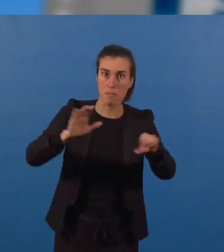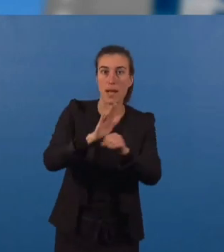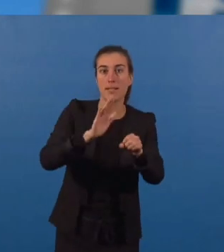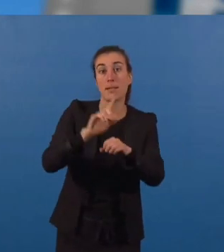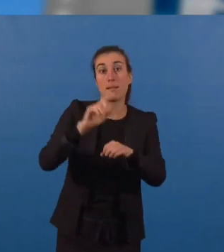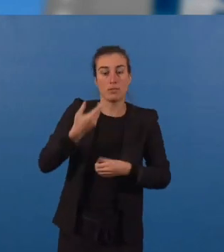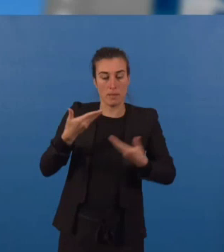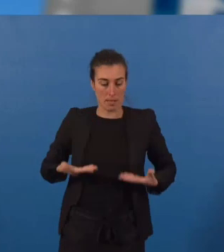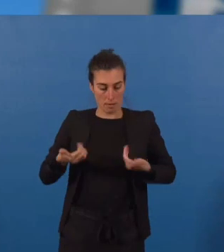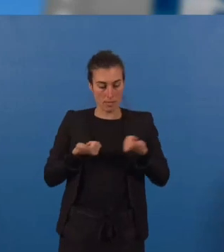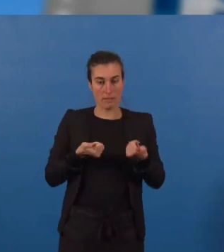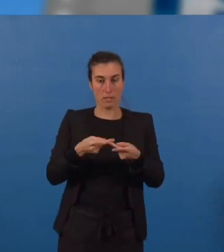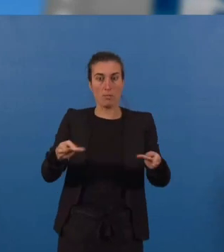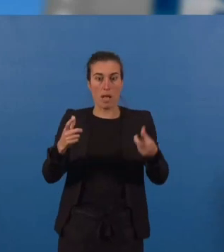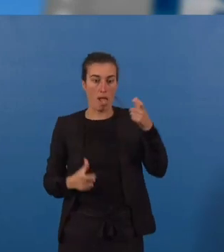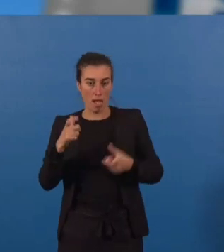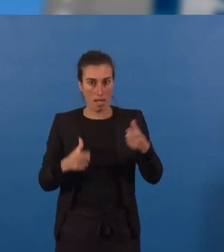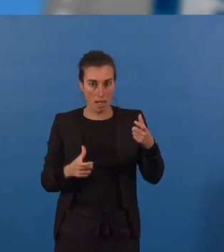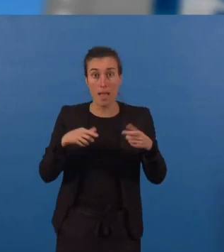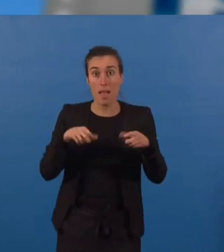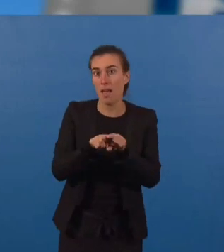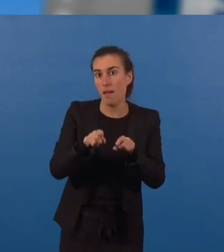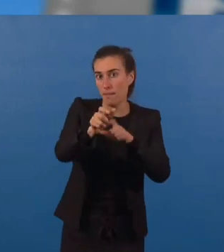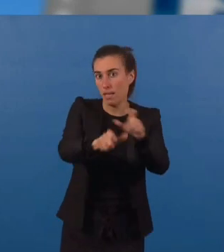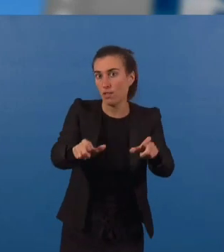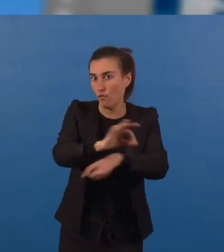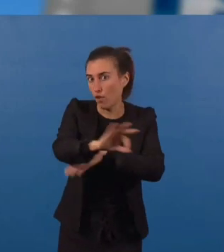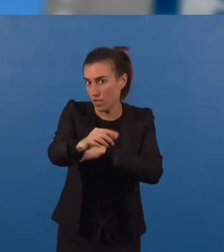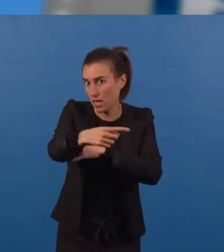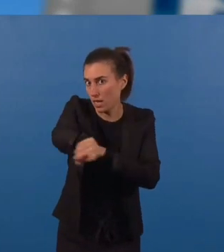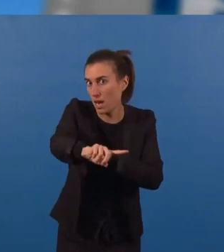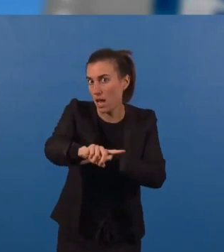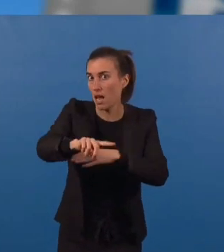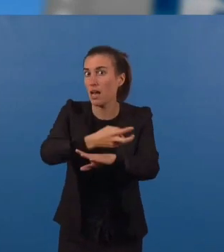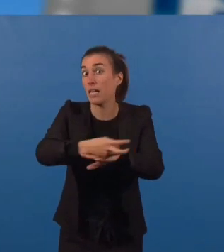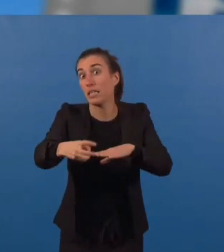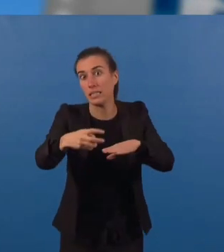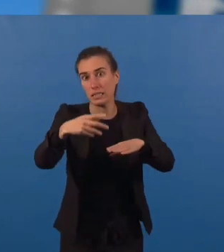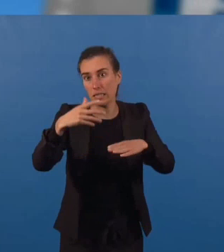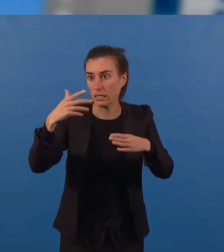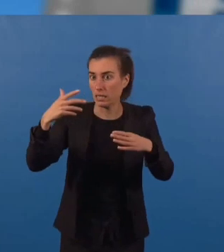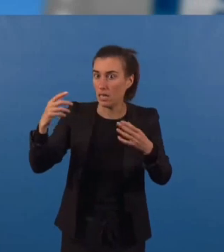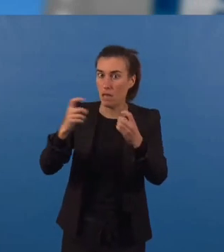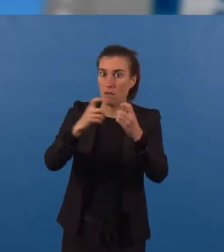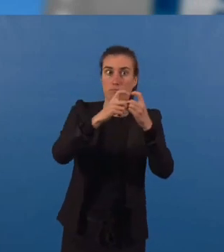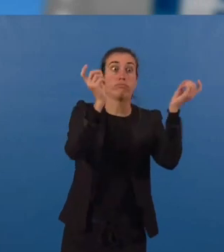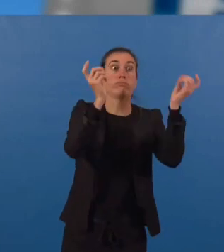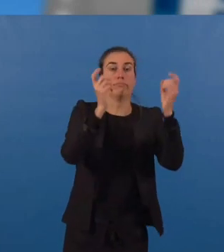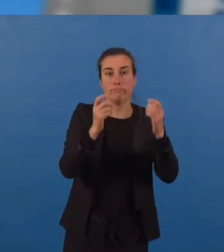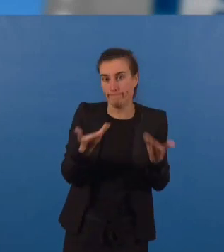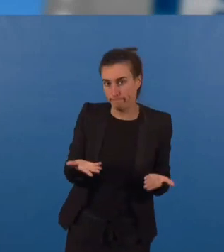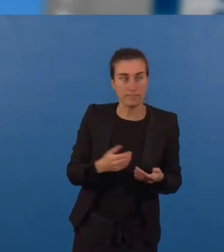publics sont désormais menacés, et que les Français risquent de subir des lestages et coupures. Les élus communistes,